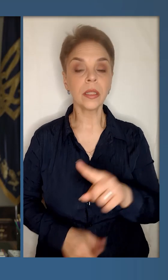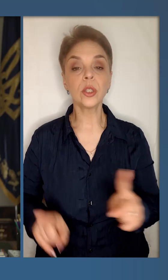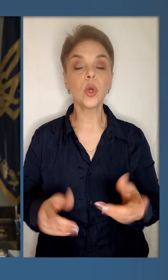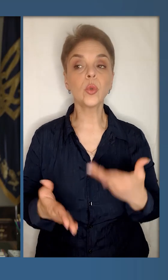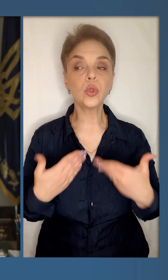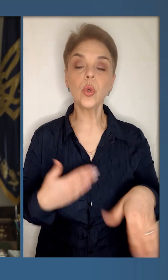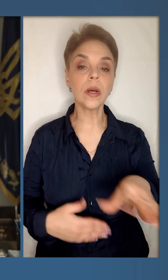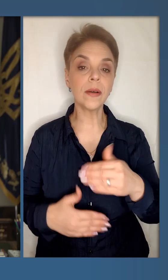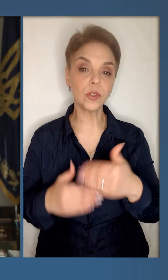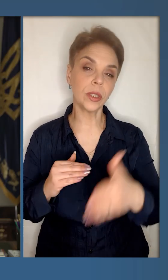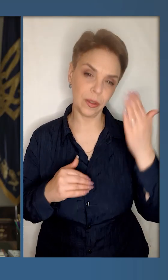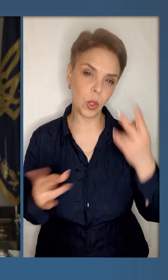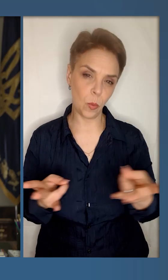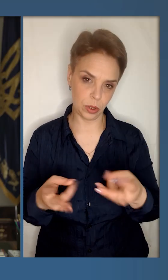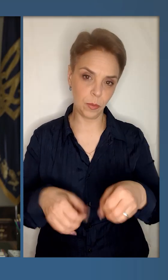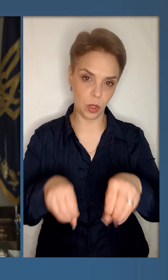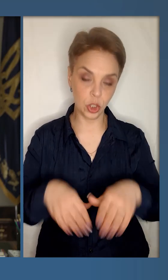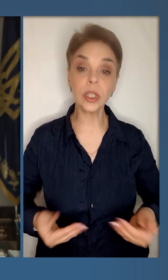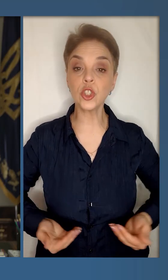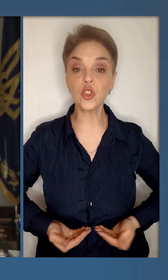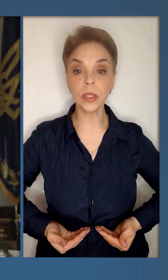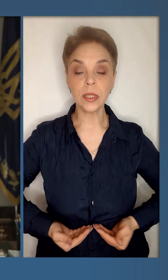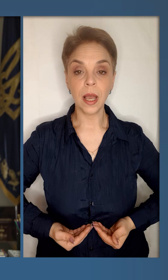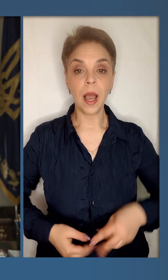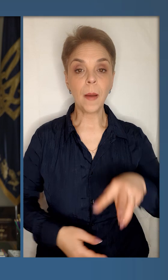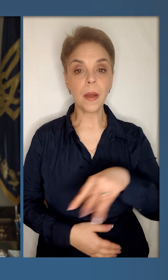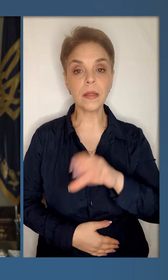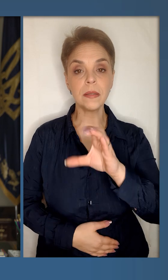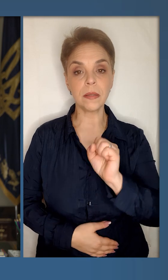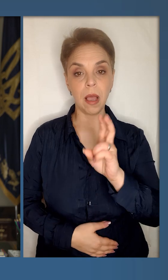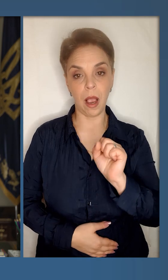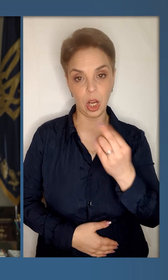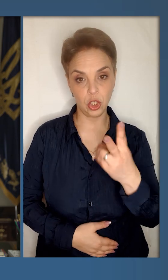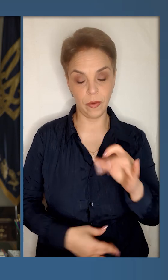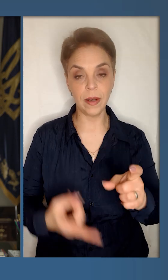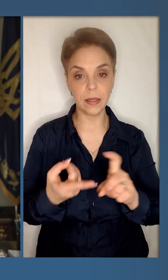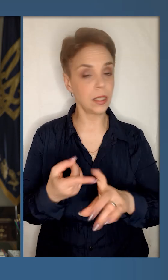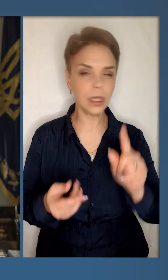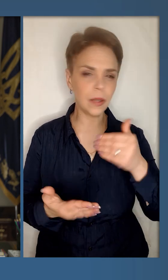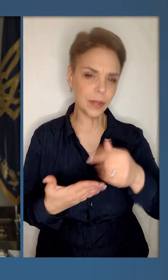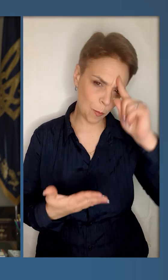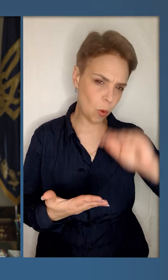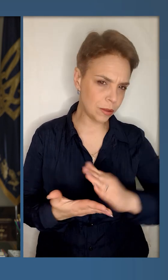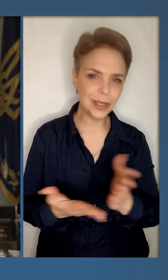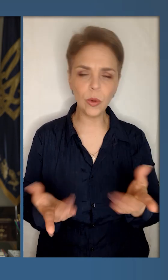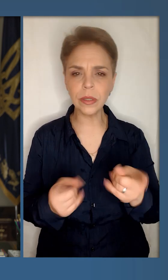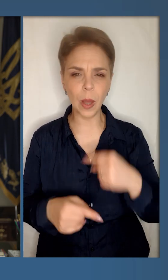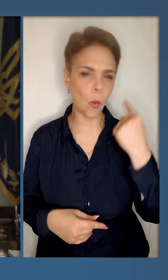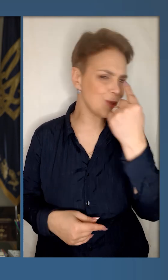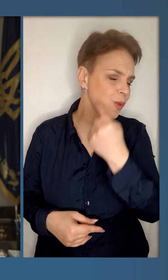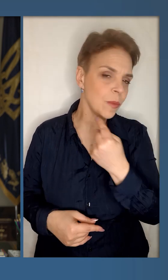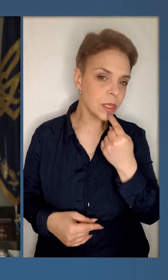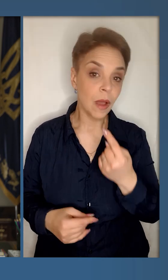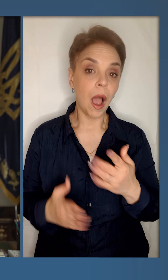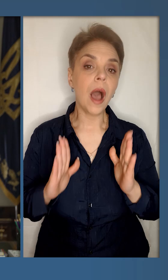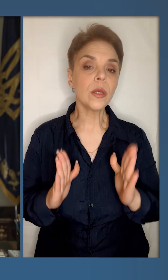одне. Те, що до чого вже давно потрібне рішення. Життя Михайла Саакашвілі залежить зараз не від політичного, не від